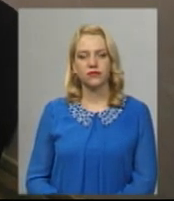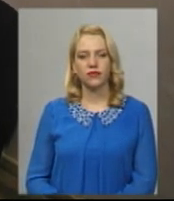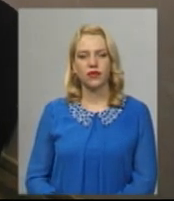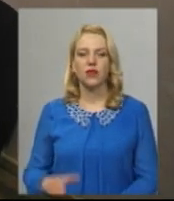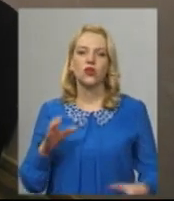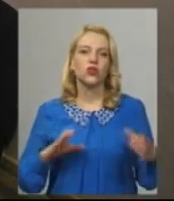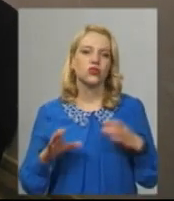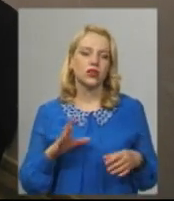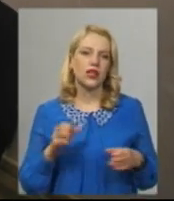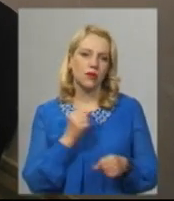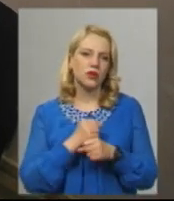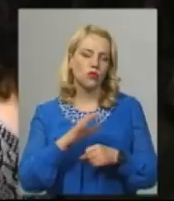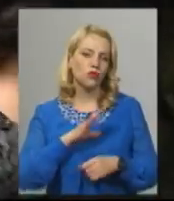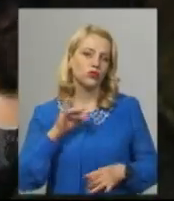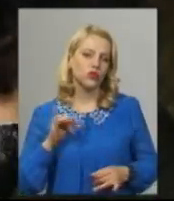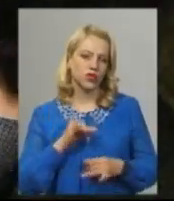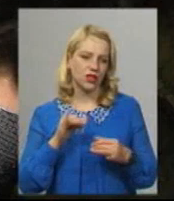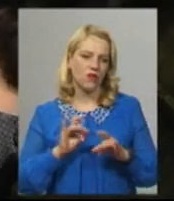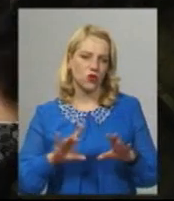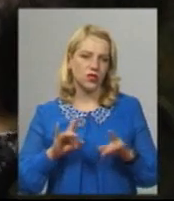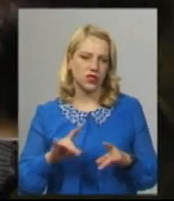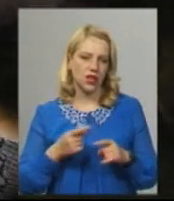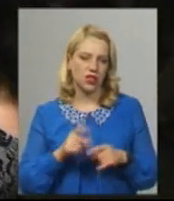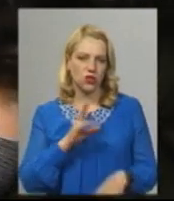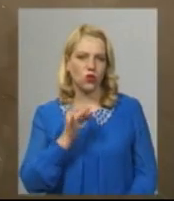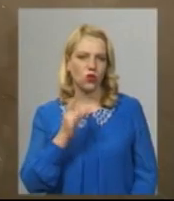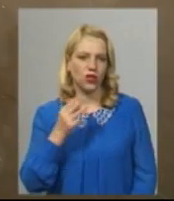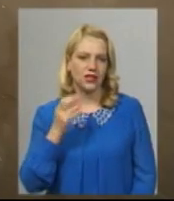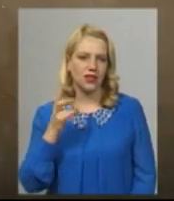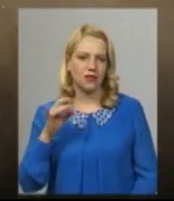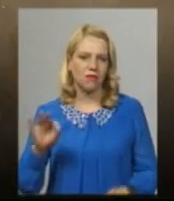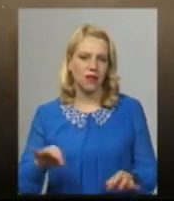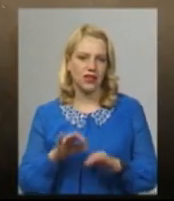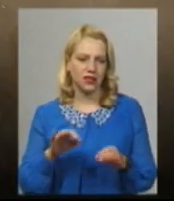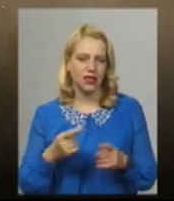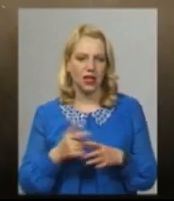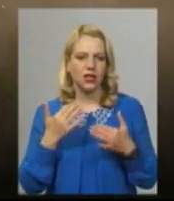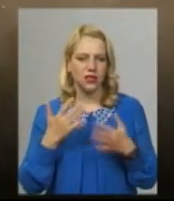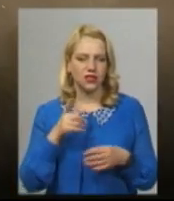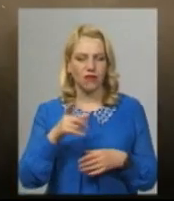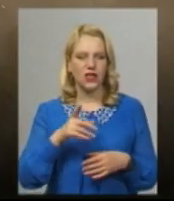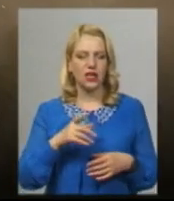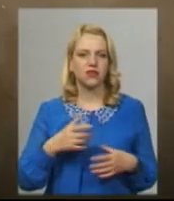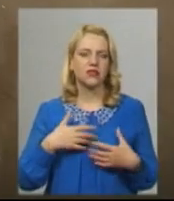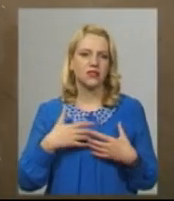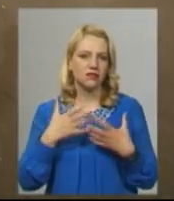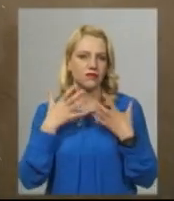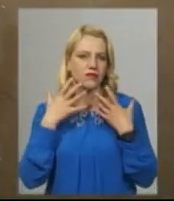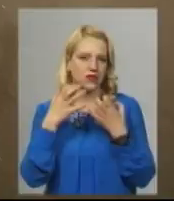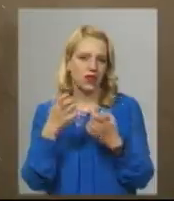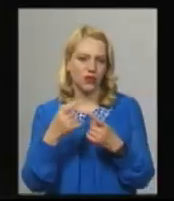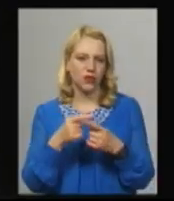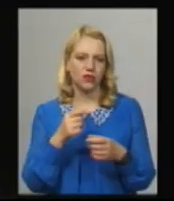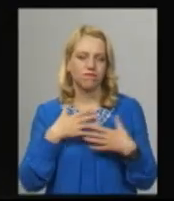Студентам працювати було цікаво, каже концертмейстер хору Люція Сиганюк Наскільки вони із захватом не включилися і зробили від себе